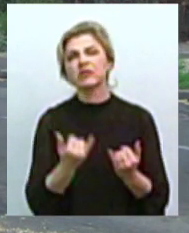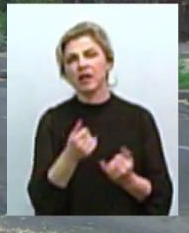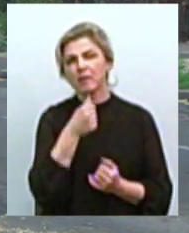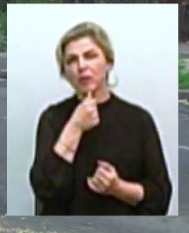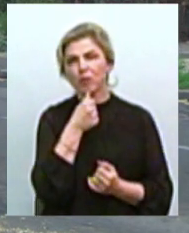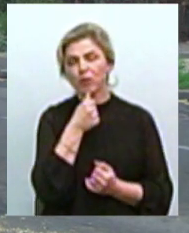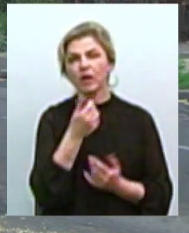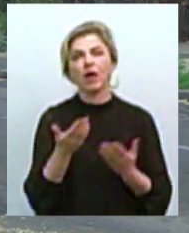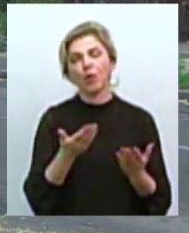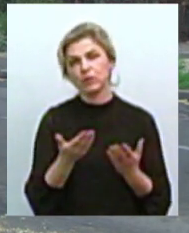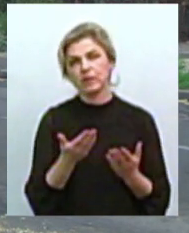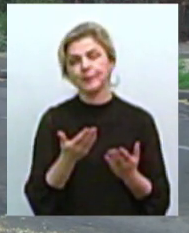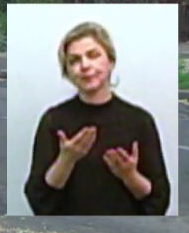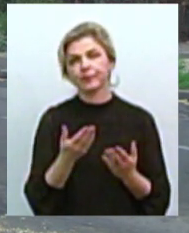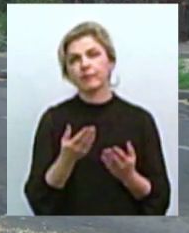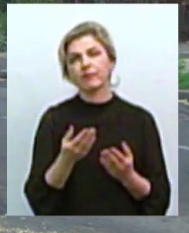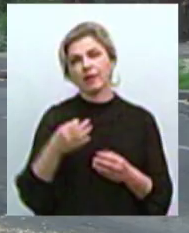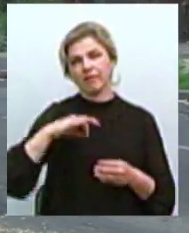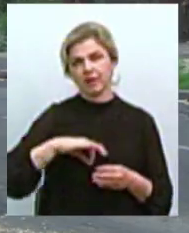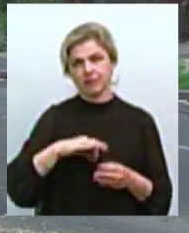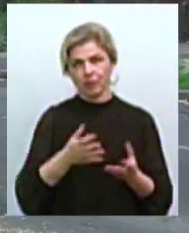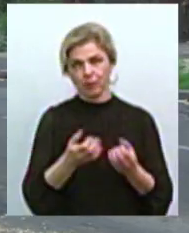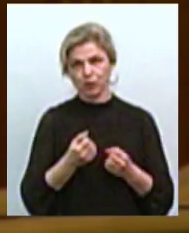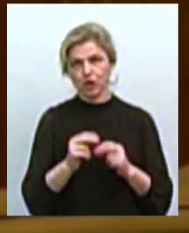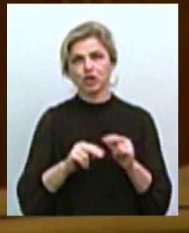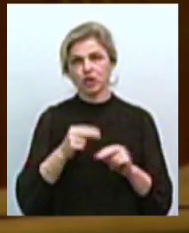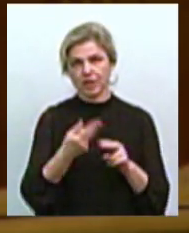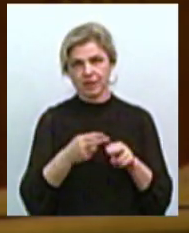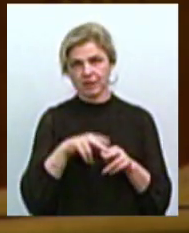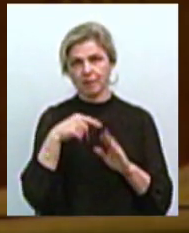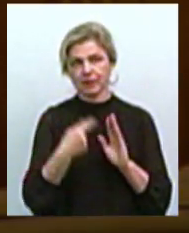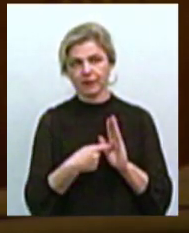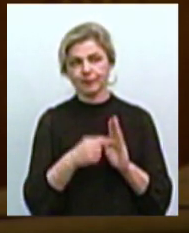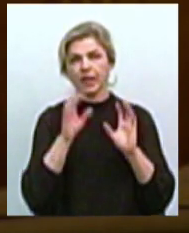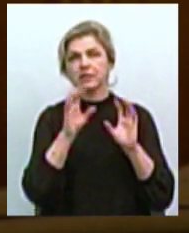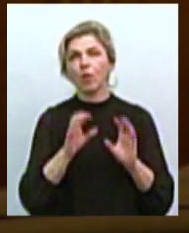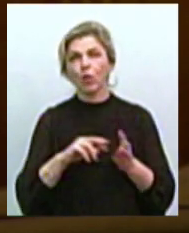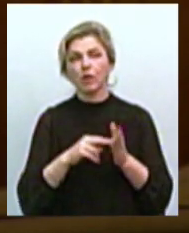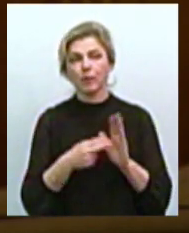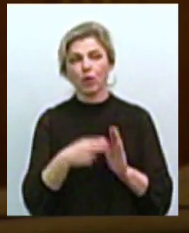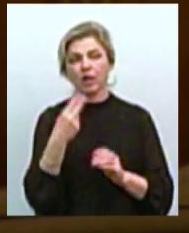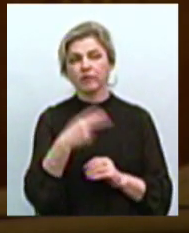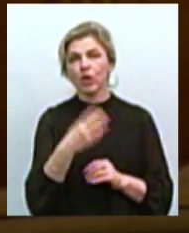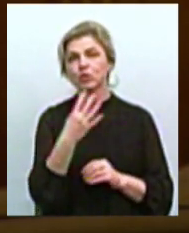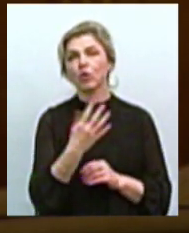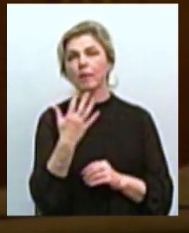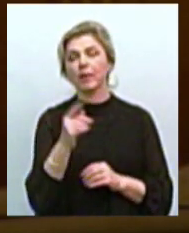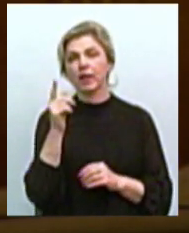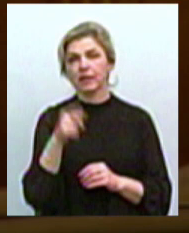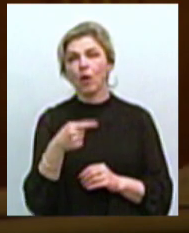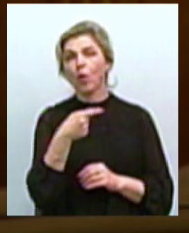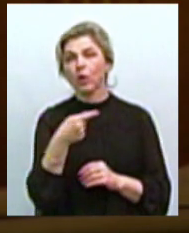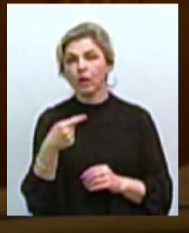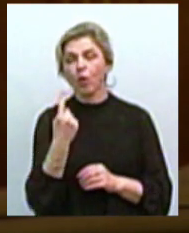якусь індульгенцію собі через ці питання пробити. Законопроект 24-2045-1 пропонує